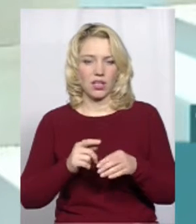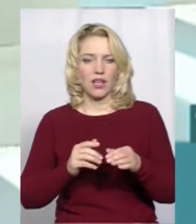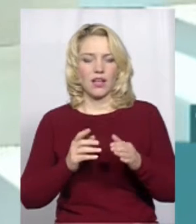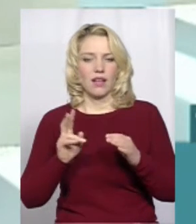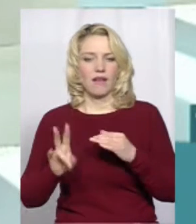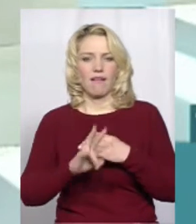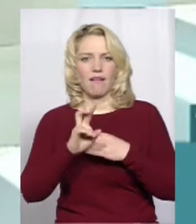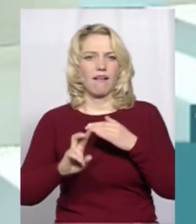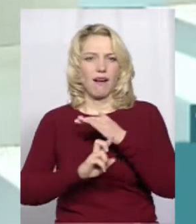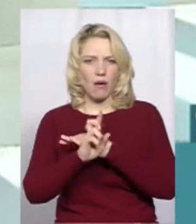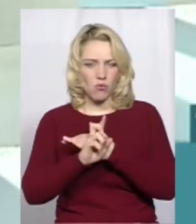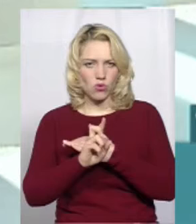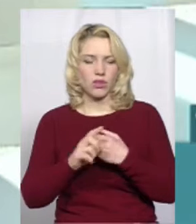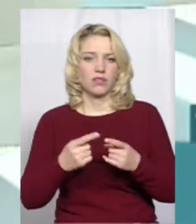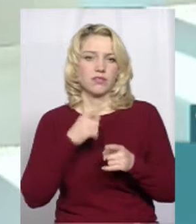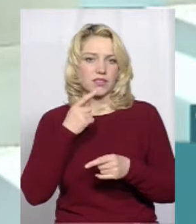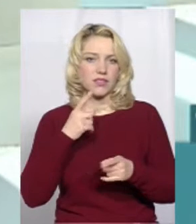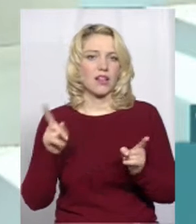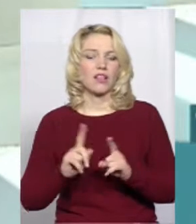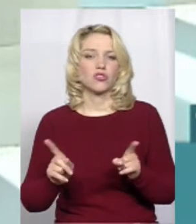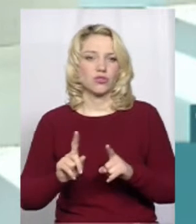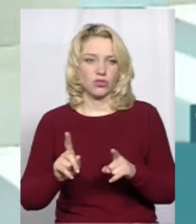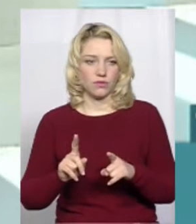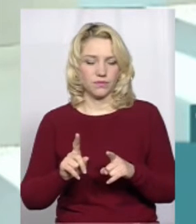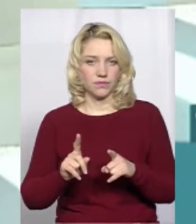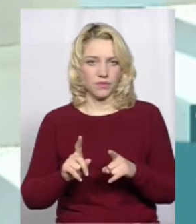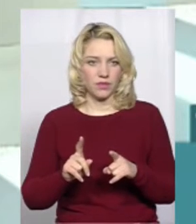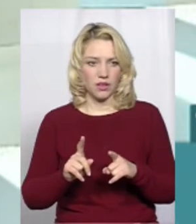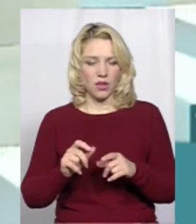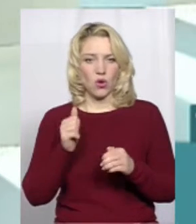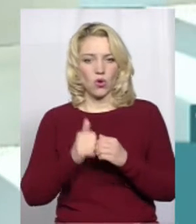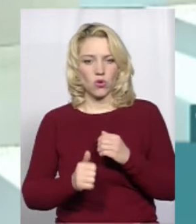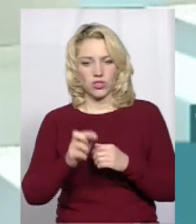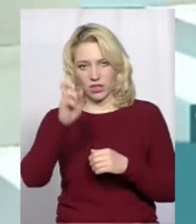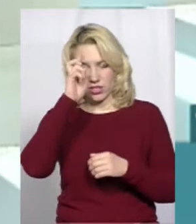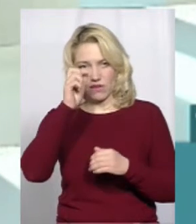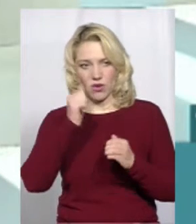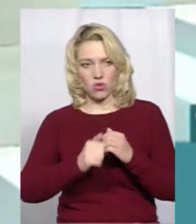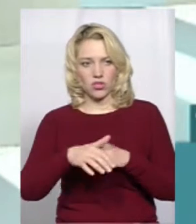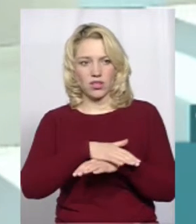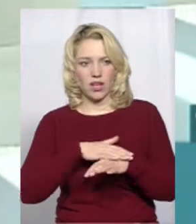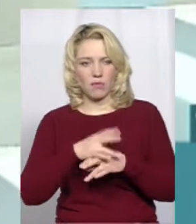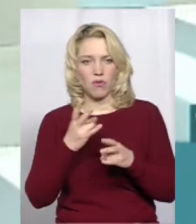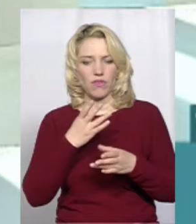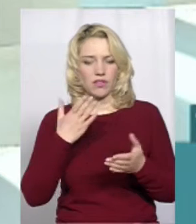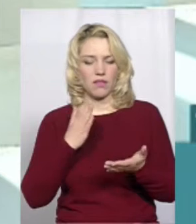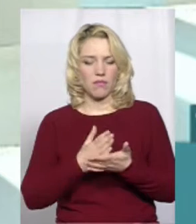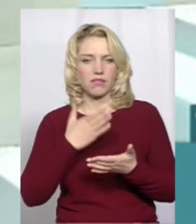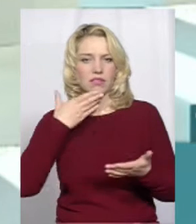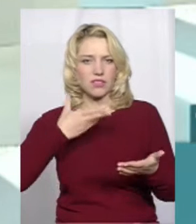Української чітко нам сказала, що кожна держава, кожен народ повинен